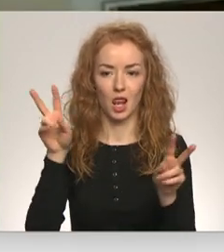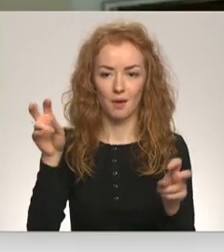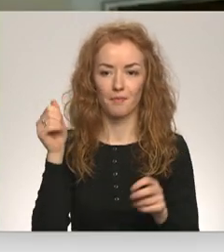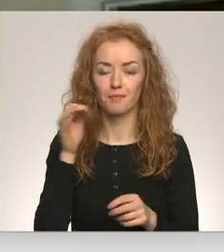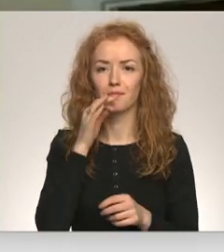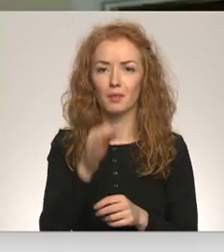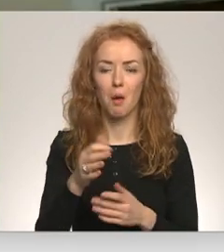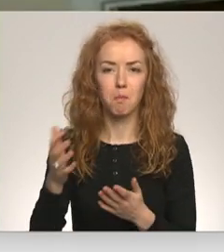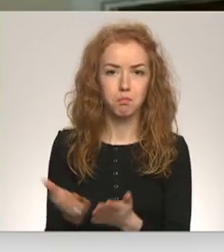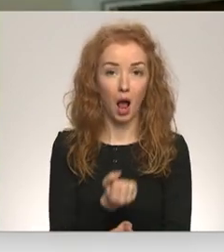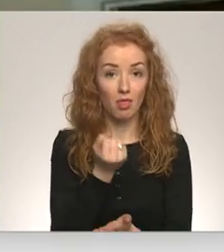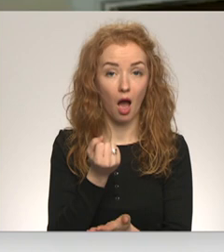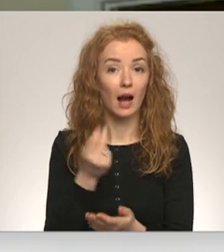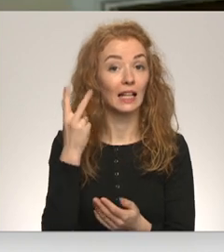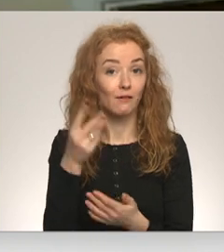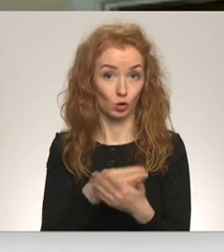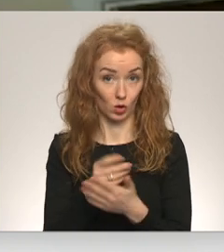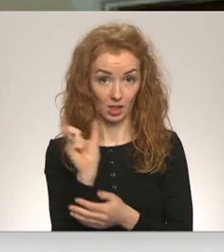panākt ir divas nozīmes.